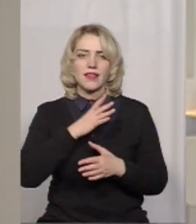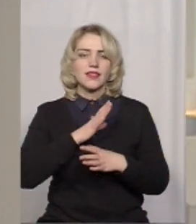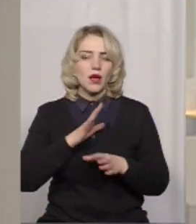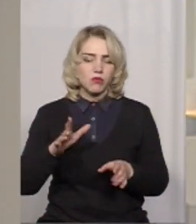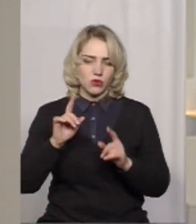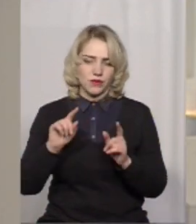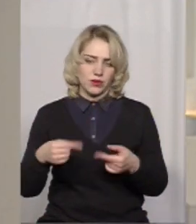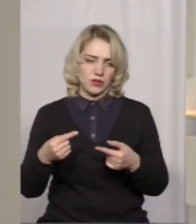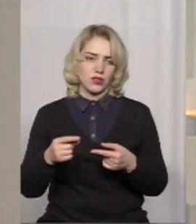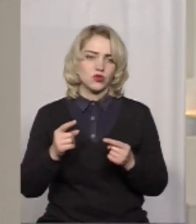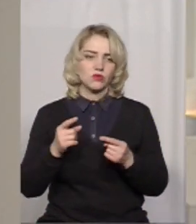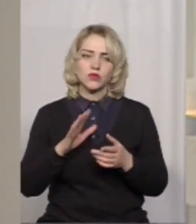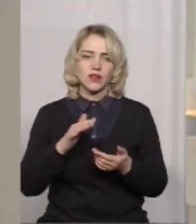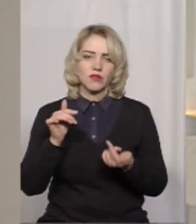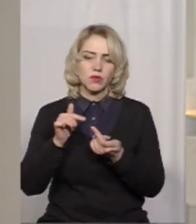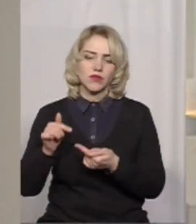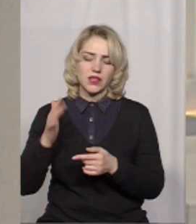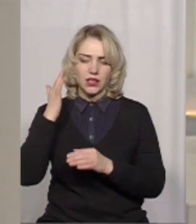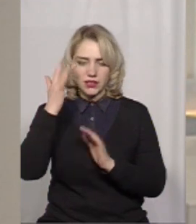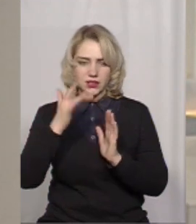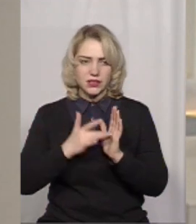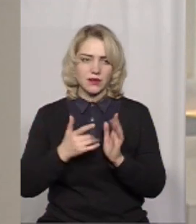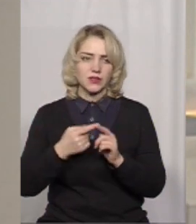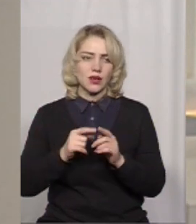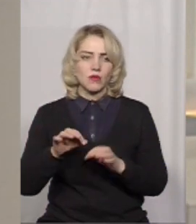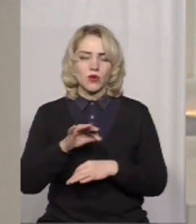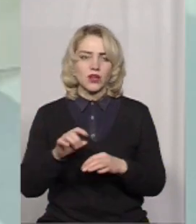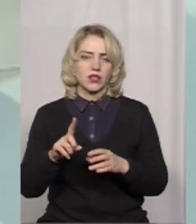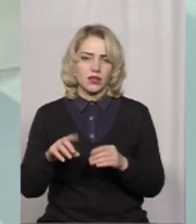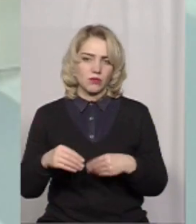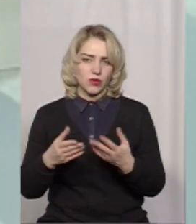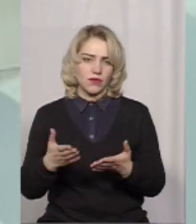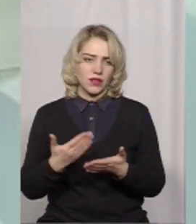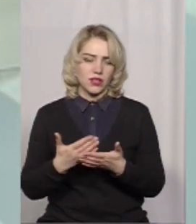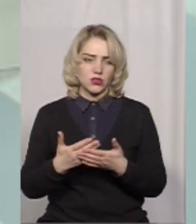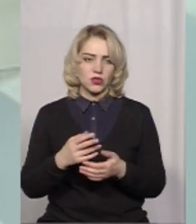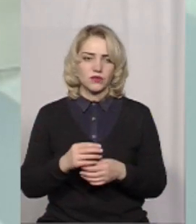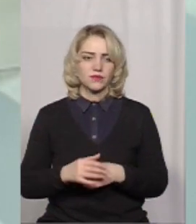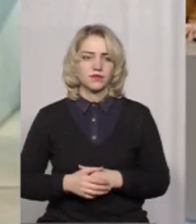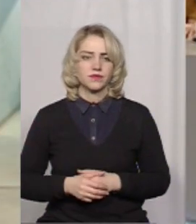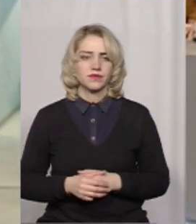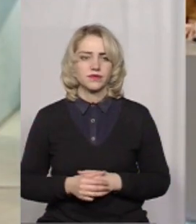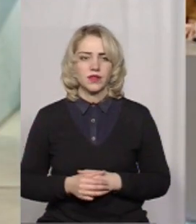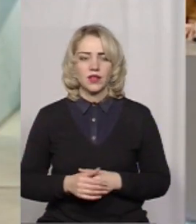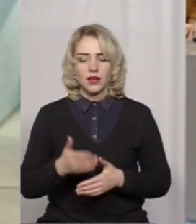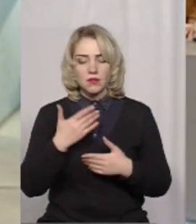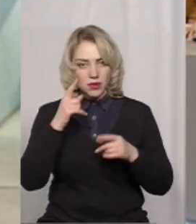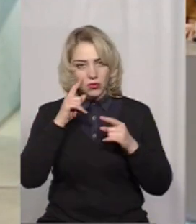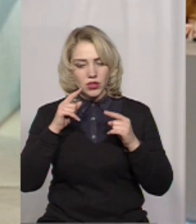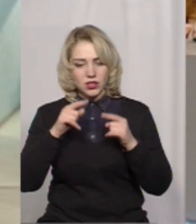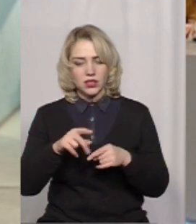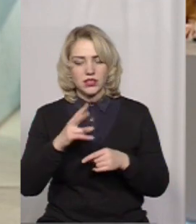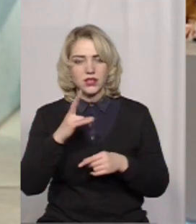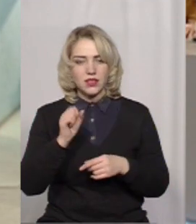відповідали саме цим цілям ті проєкти, які подавали? Якщо відкинути критерії… Так, ми ж орієнтувалися на